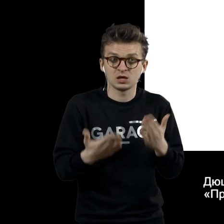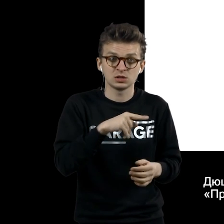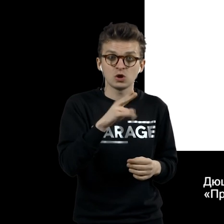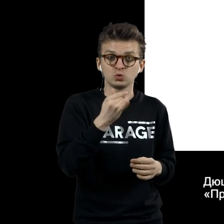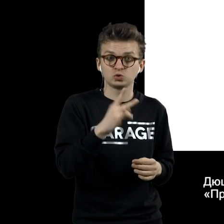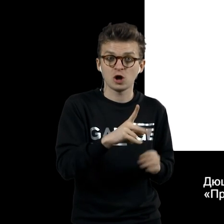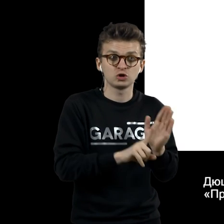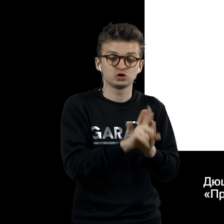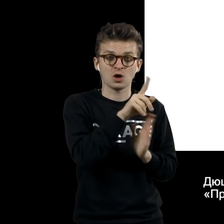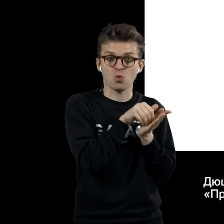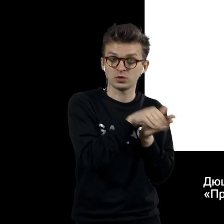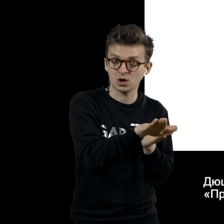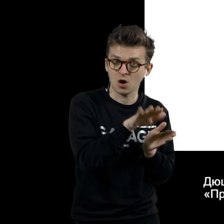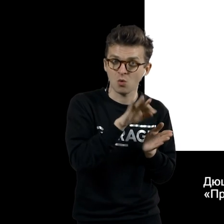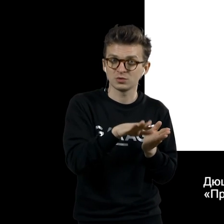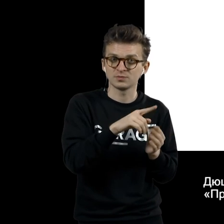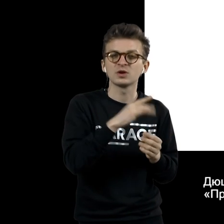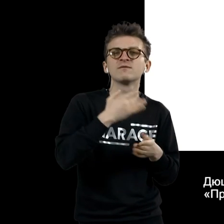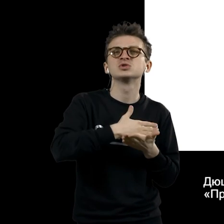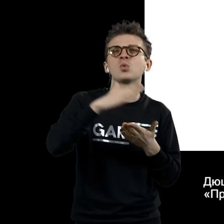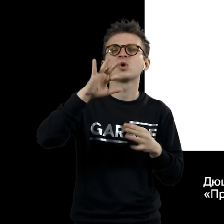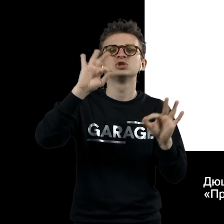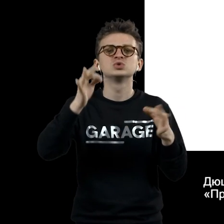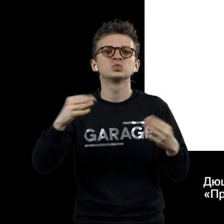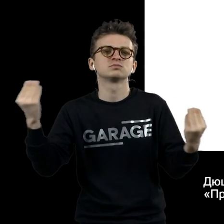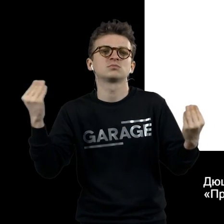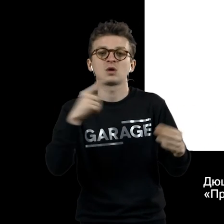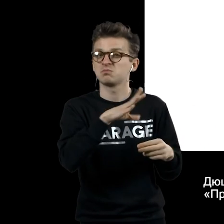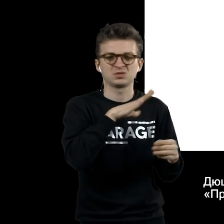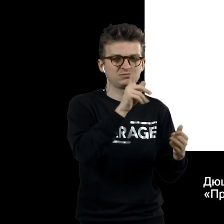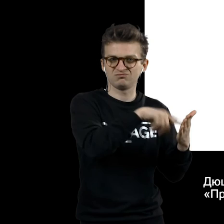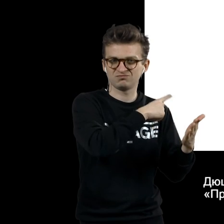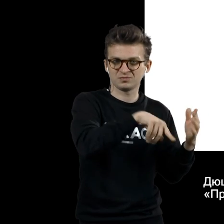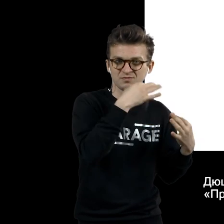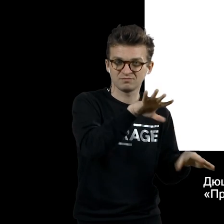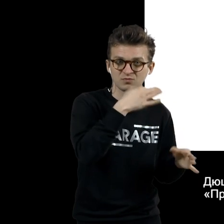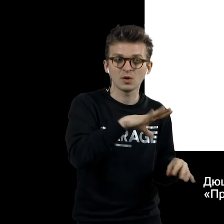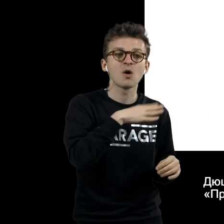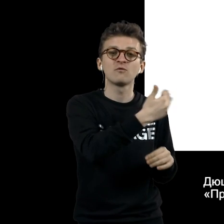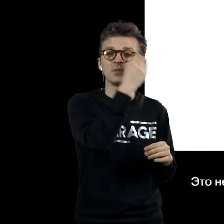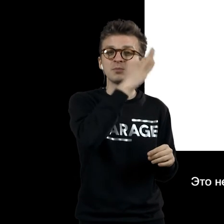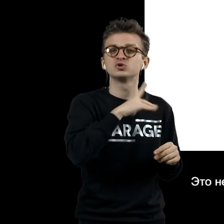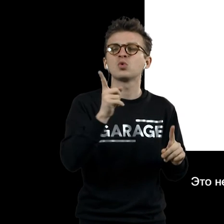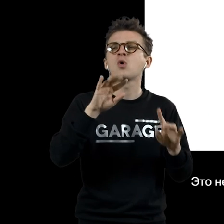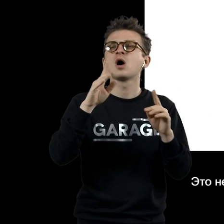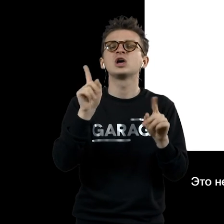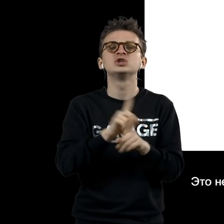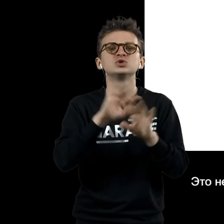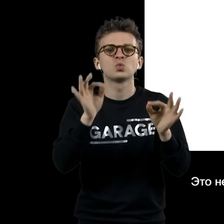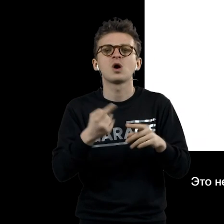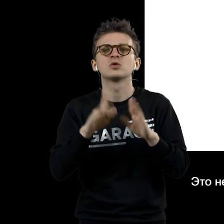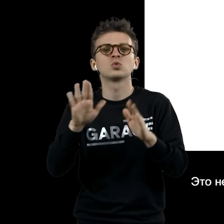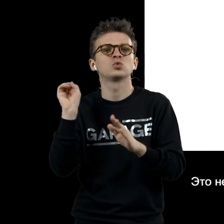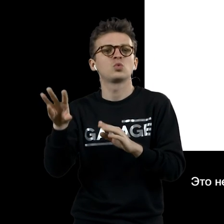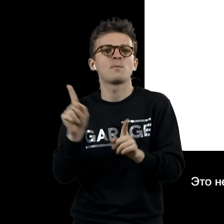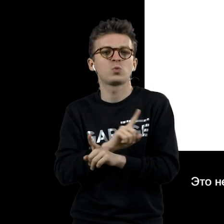опровержения понятия высокого искусства, произведение искусства – это все, что выставлено в музее, это не разоблачение